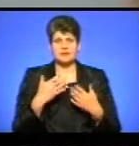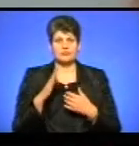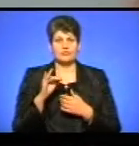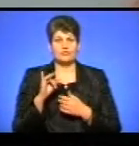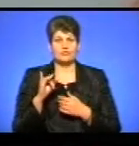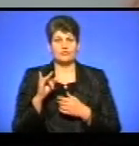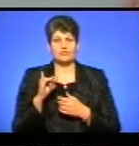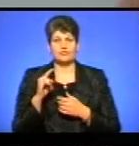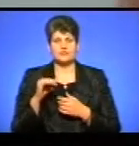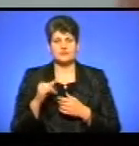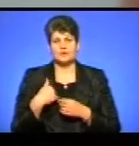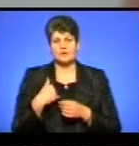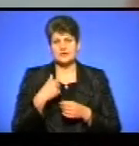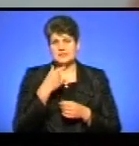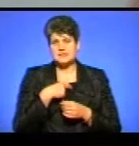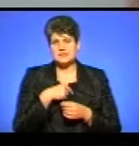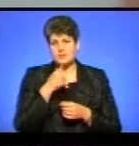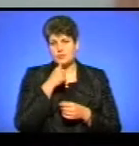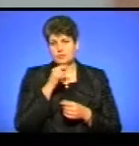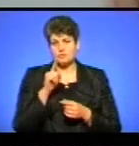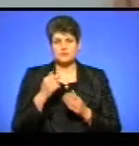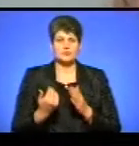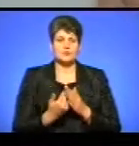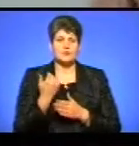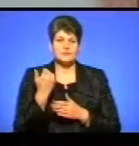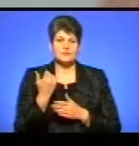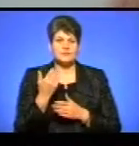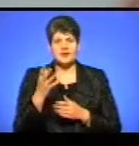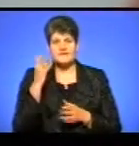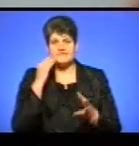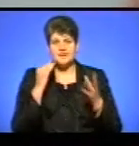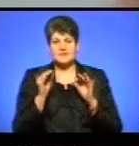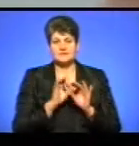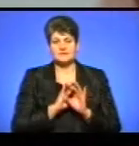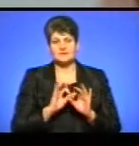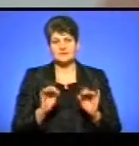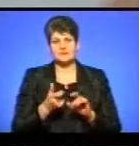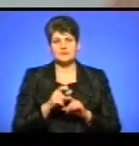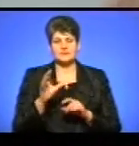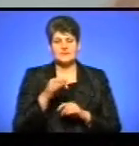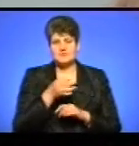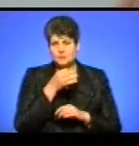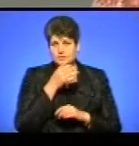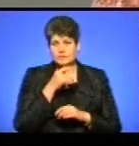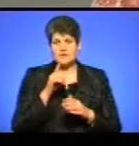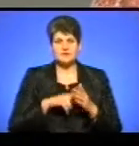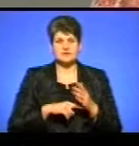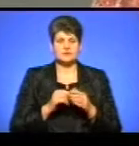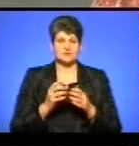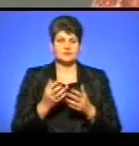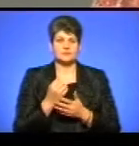і хотіла себе попробувати в чомусь новому. А враження просто чудові, дуже сподобалося, надіюся, що пройду.